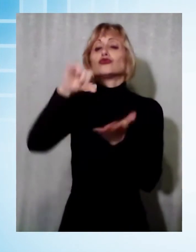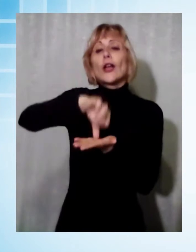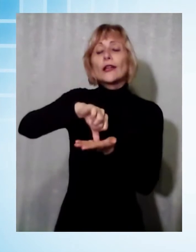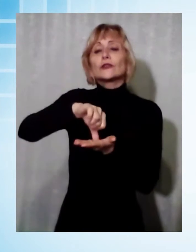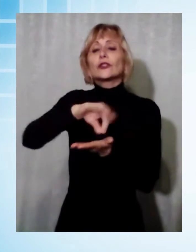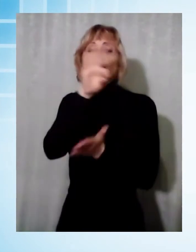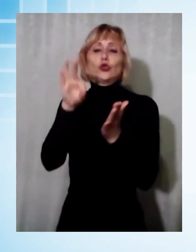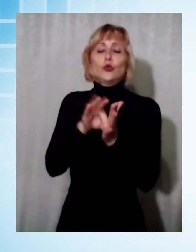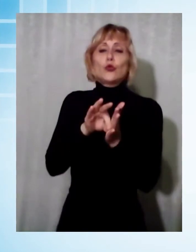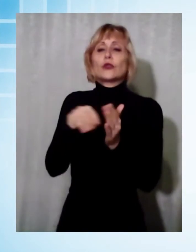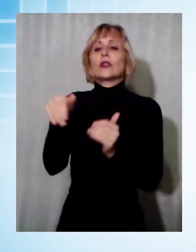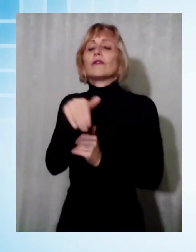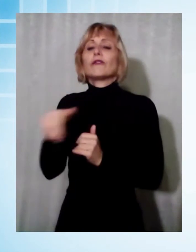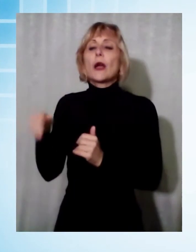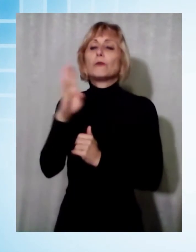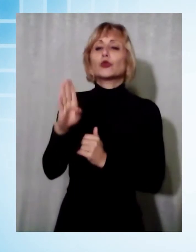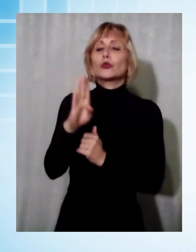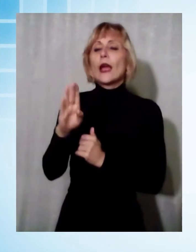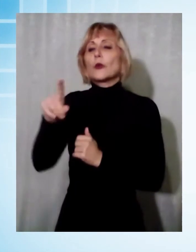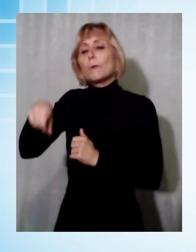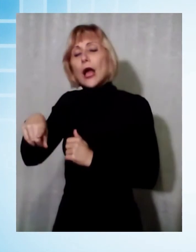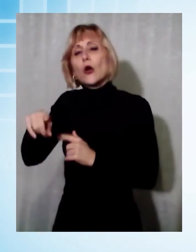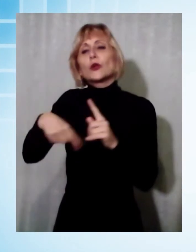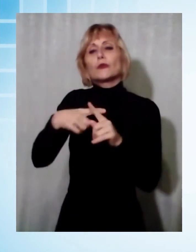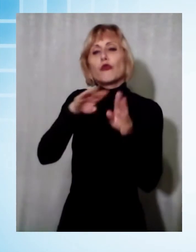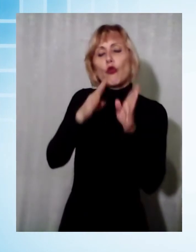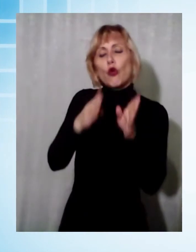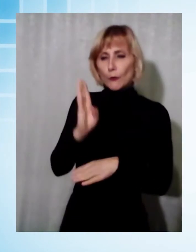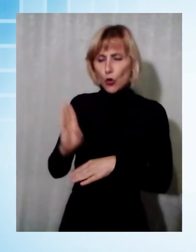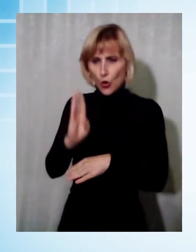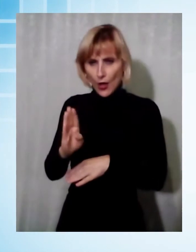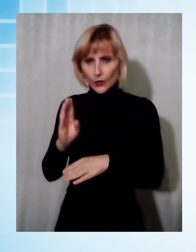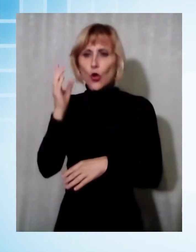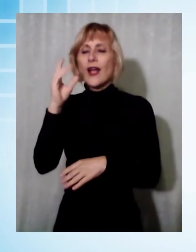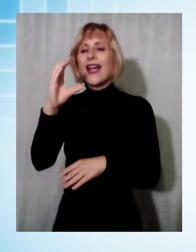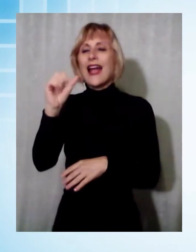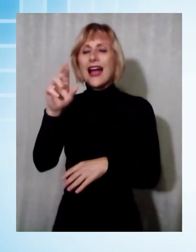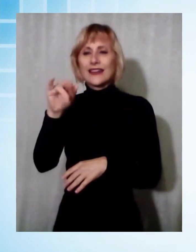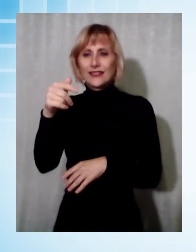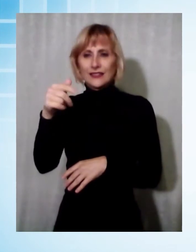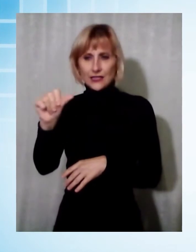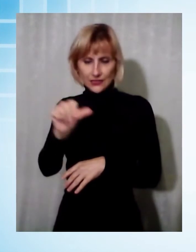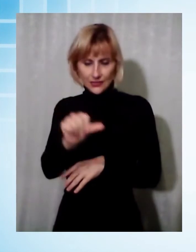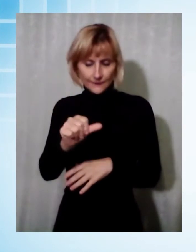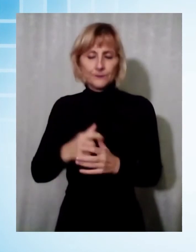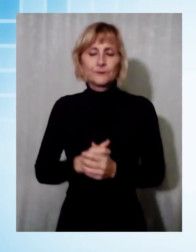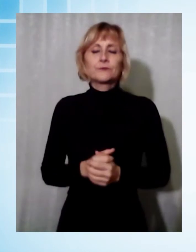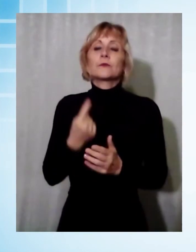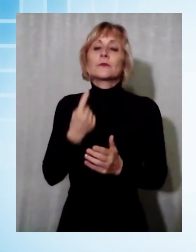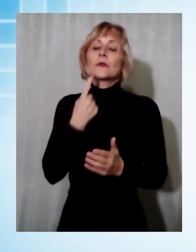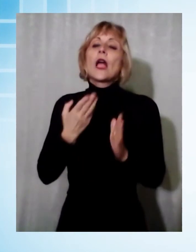Brunero Paoli e al Foro Boario. Torniamo in Valle del Cerchio, andiamo in Garfagnana, la ASL